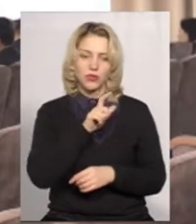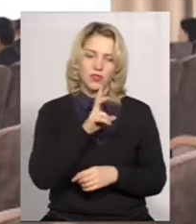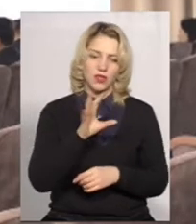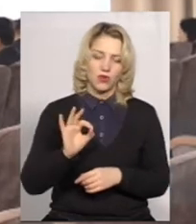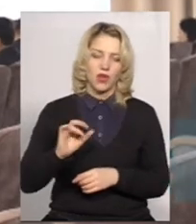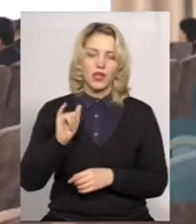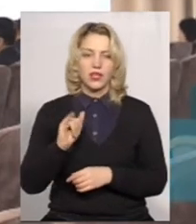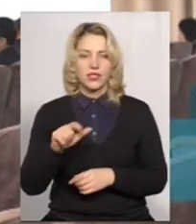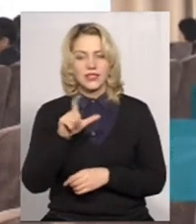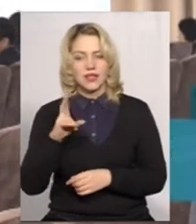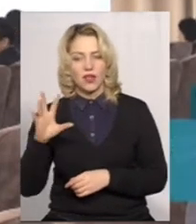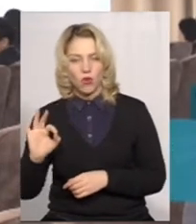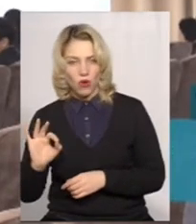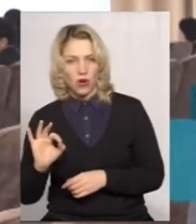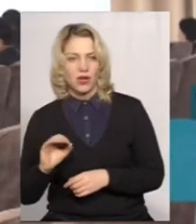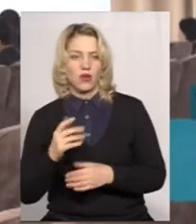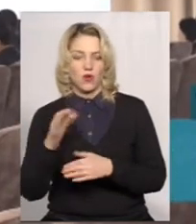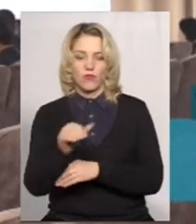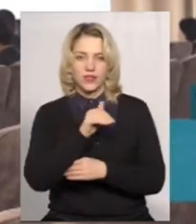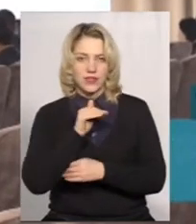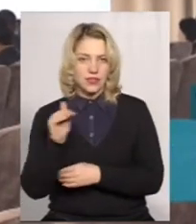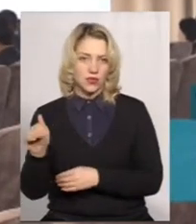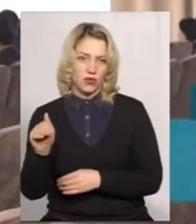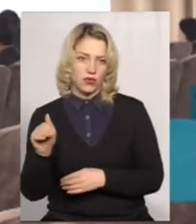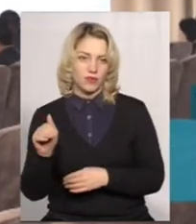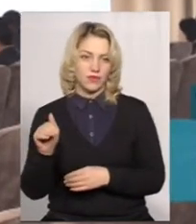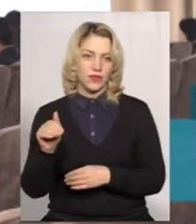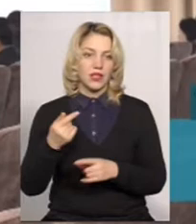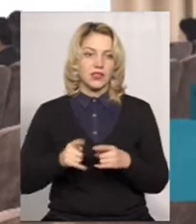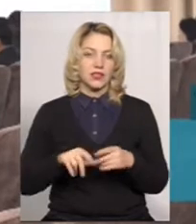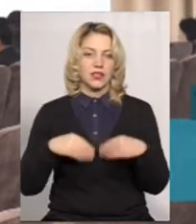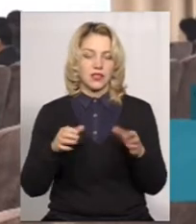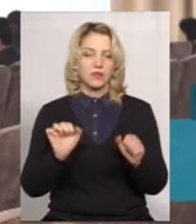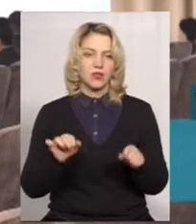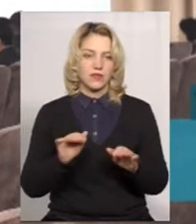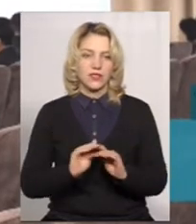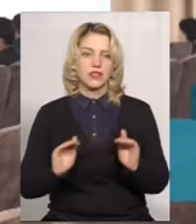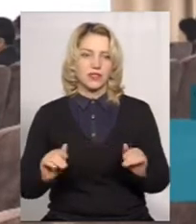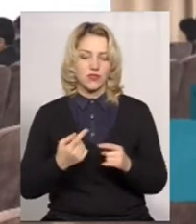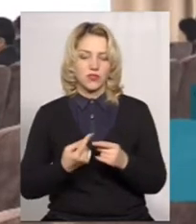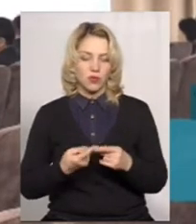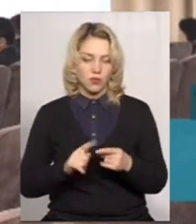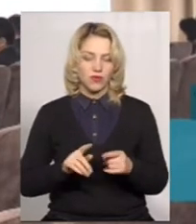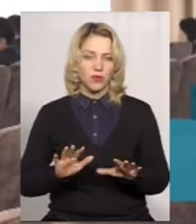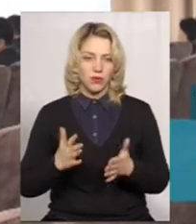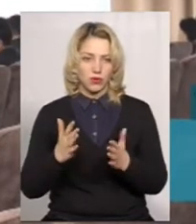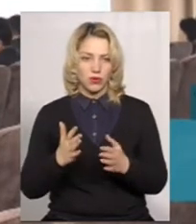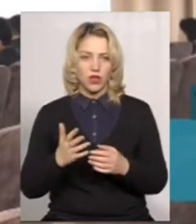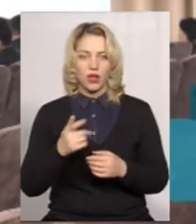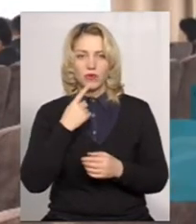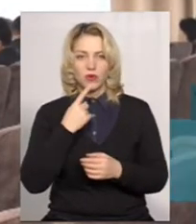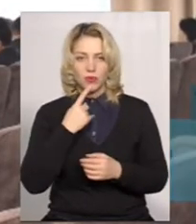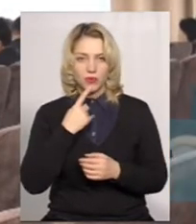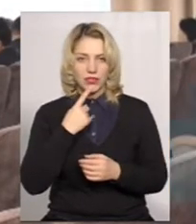ЗНО вже офіційного. Це дає можливість дітям в даному випадку пробному